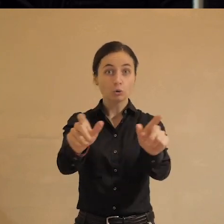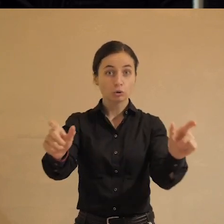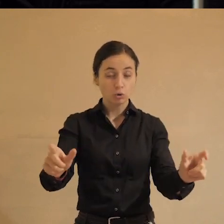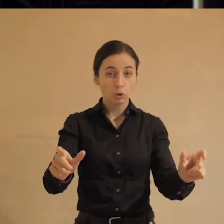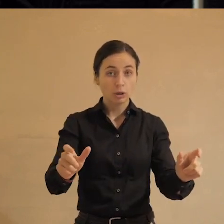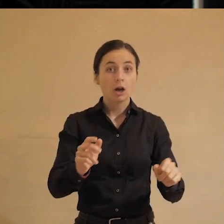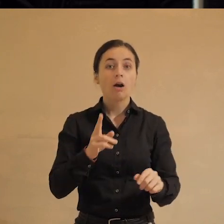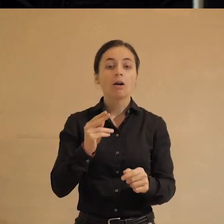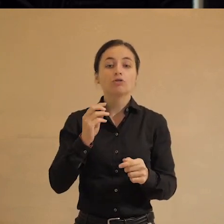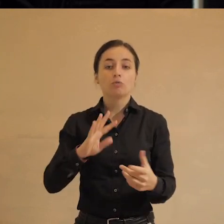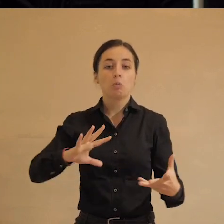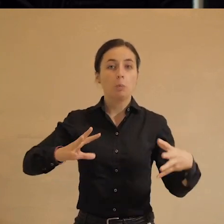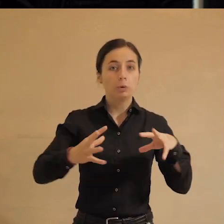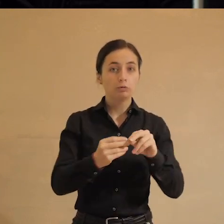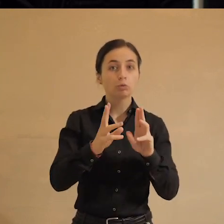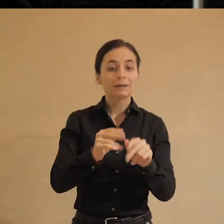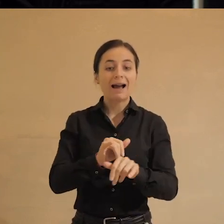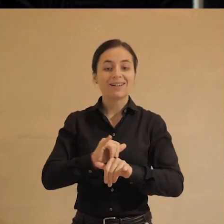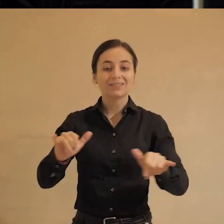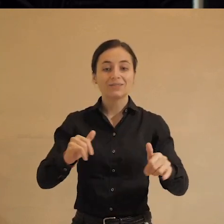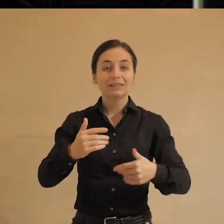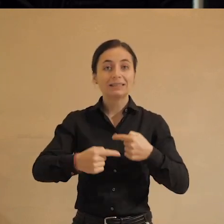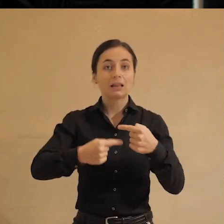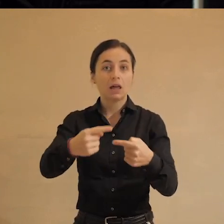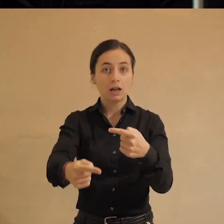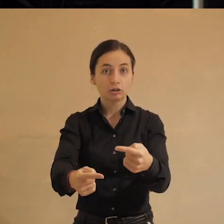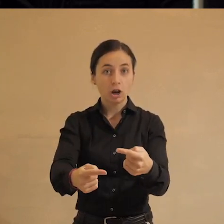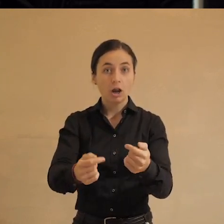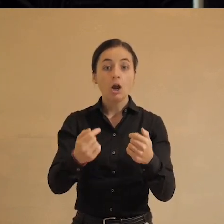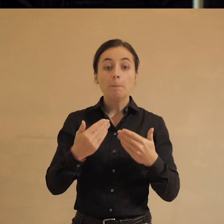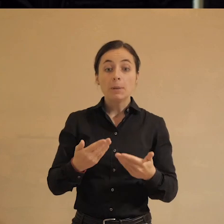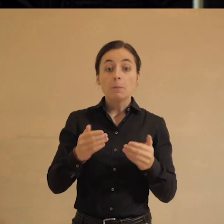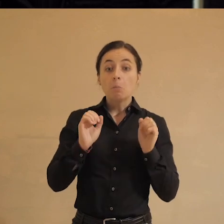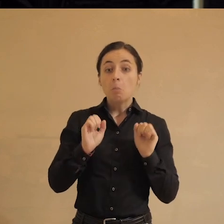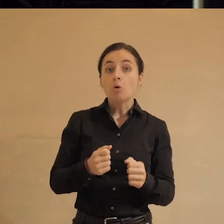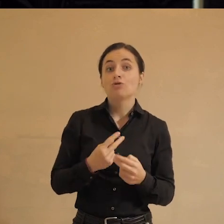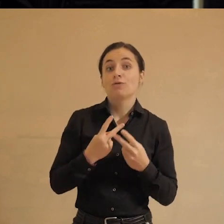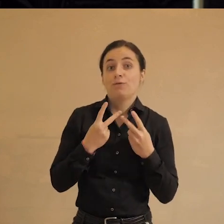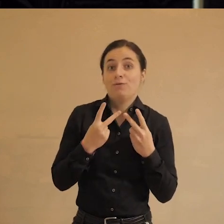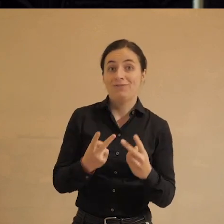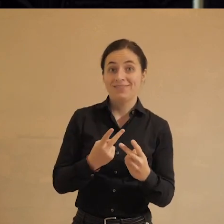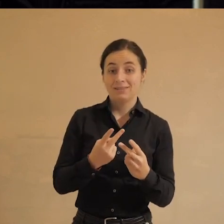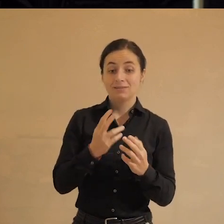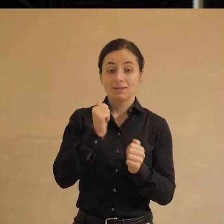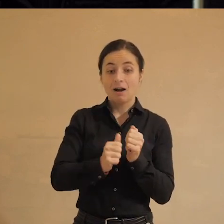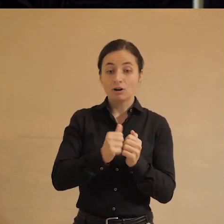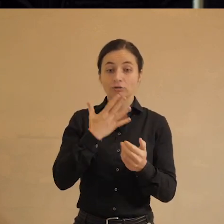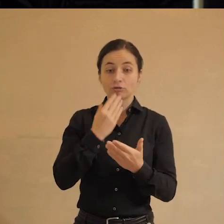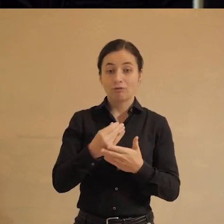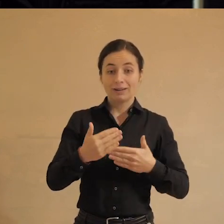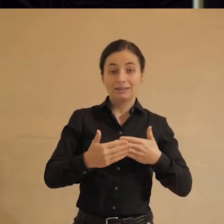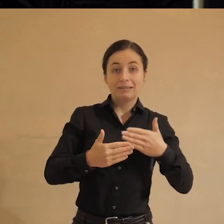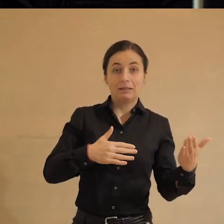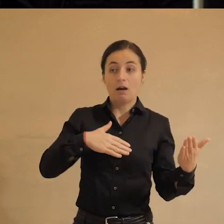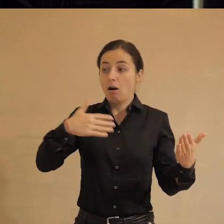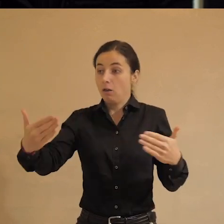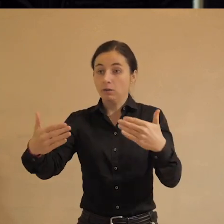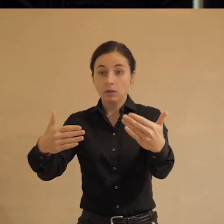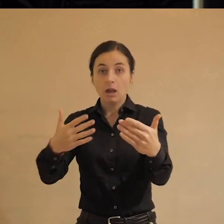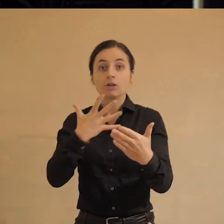приведет, как это будет развиваться дальше. Мы можем только видеть, каждый со своей стороны, исходя из своей